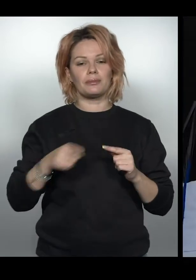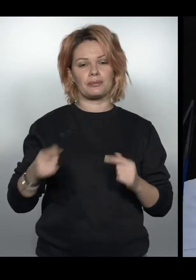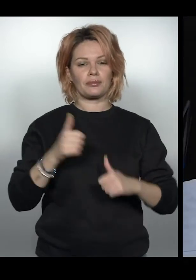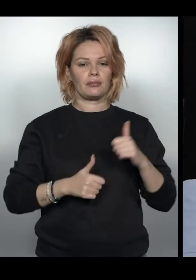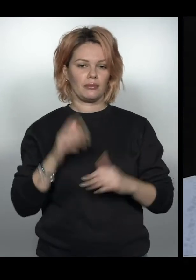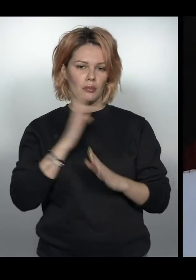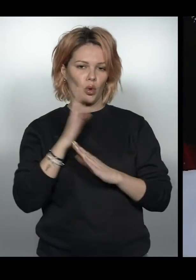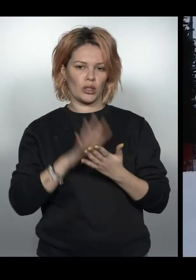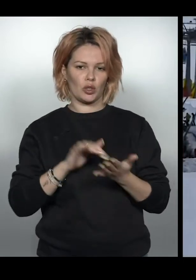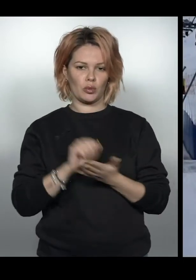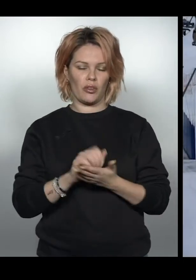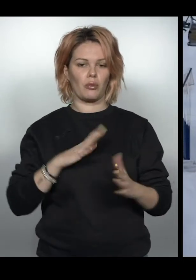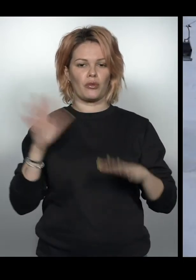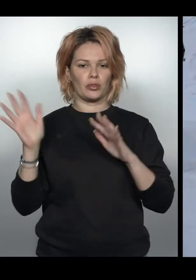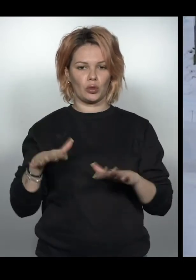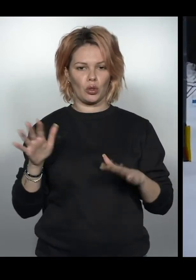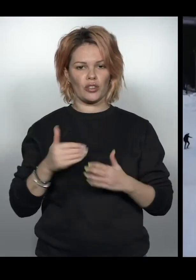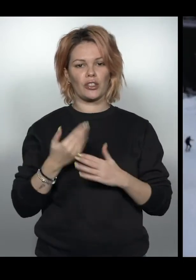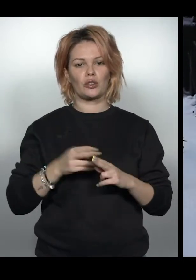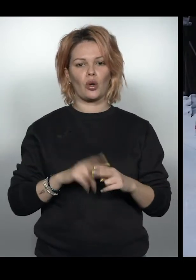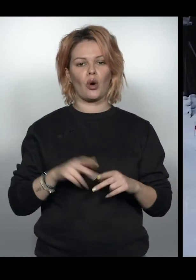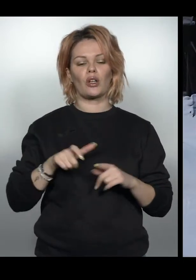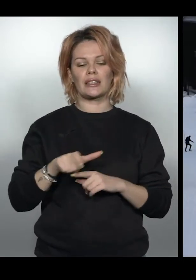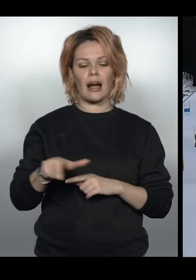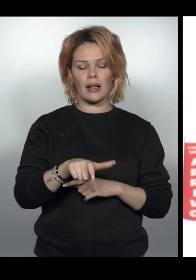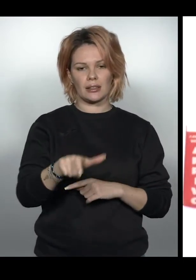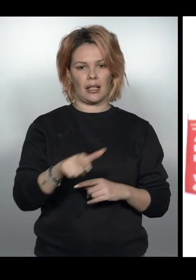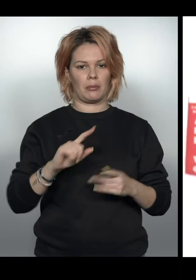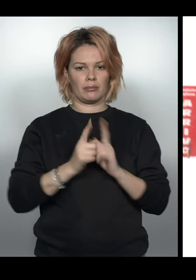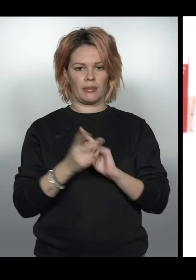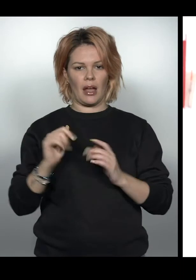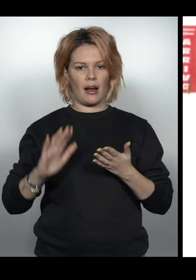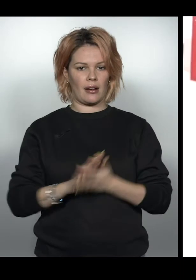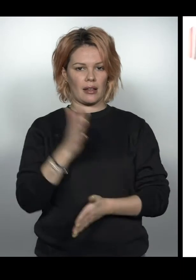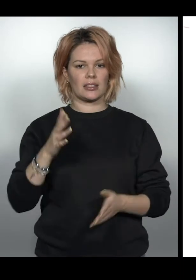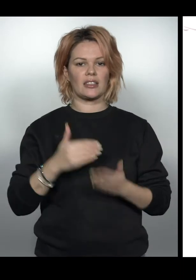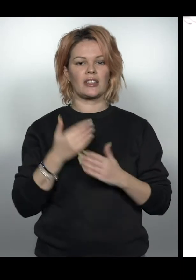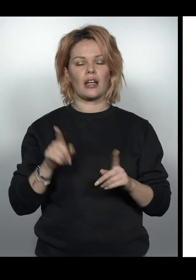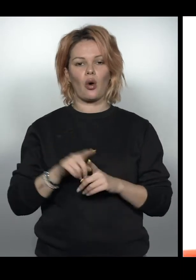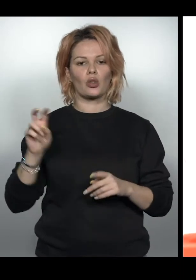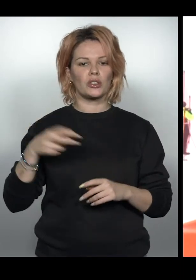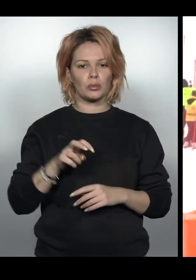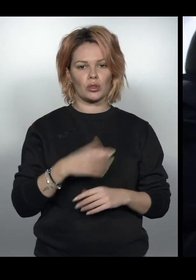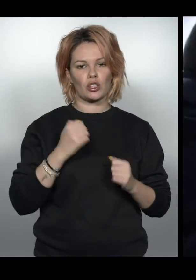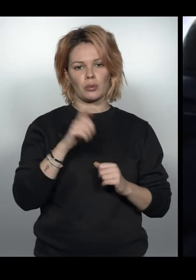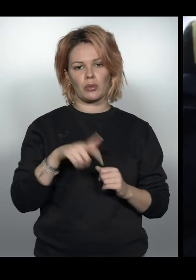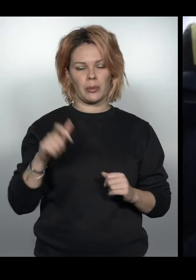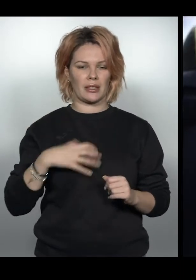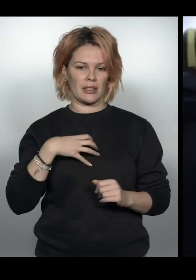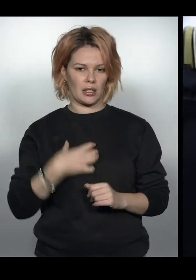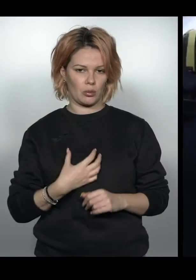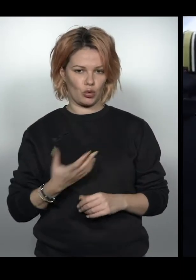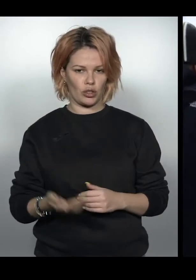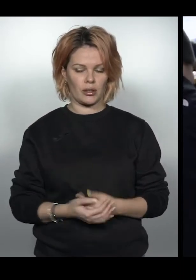зіпсувалась і йшов дощ. Від цього траса перетворилася на глянець. І від такого спуску наші спортсмени засмучені.